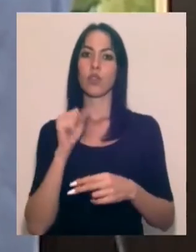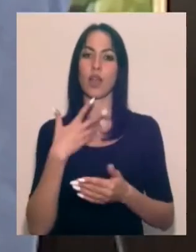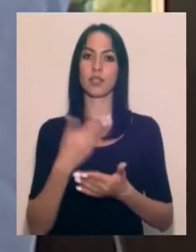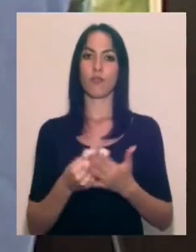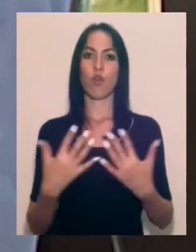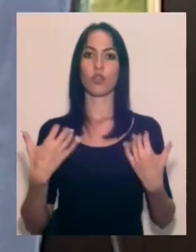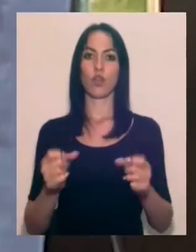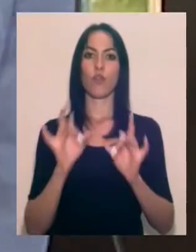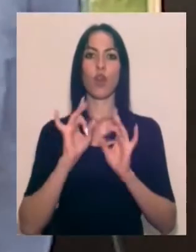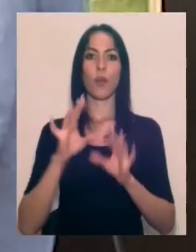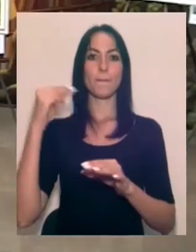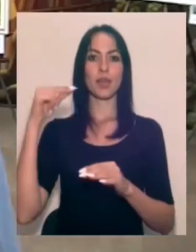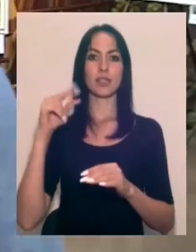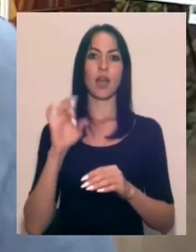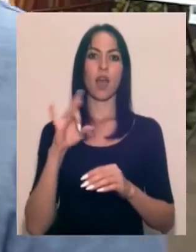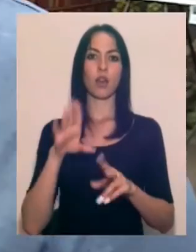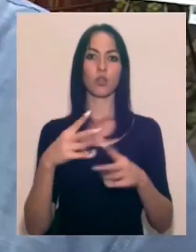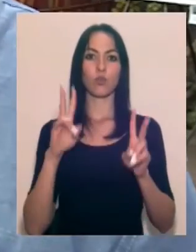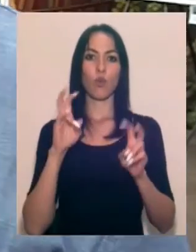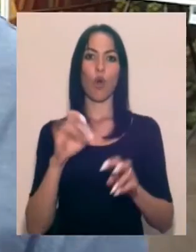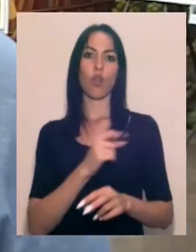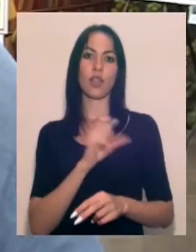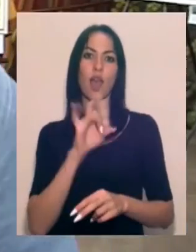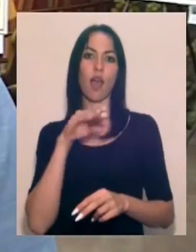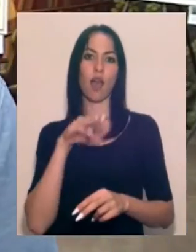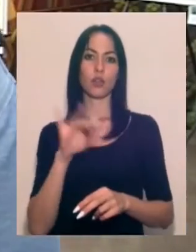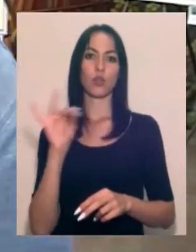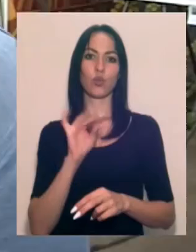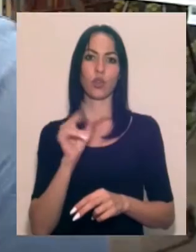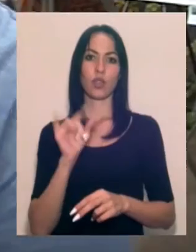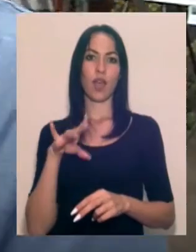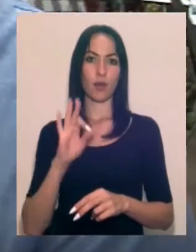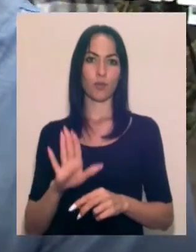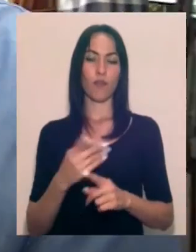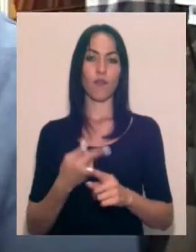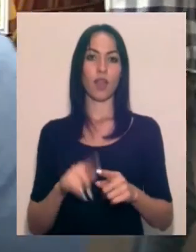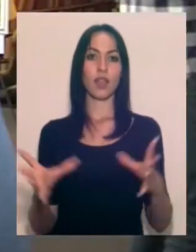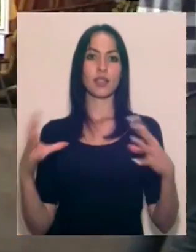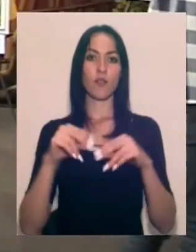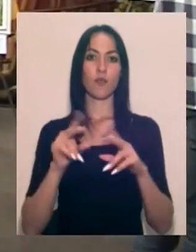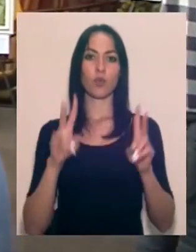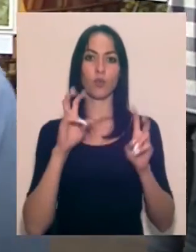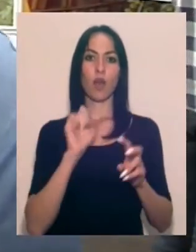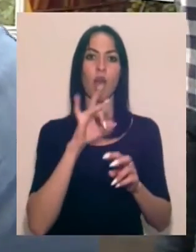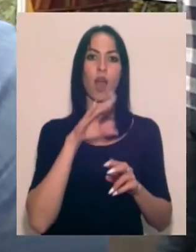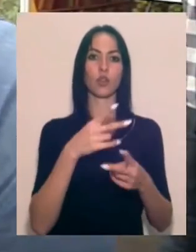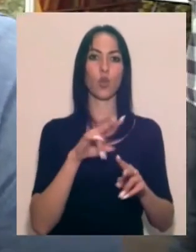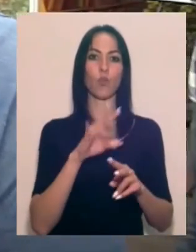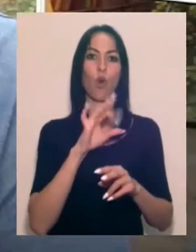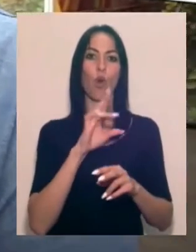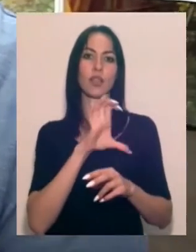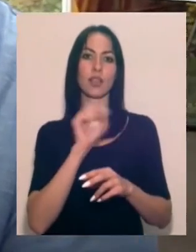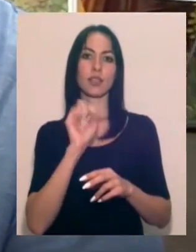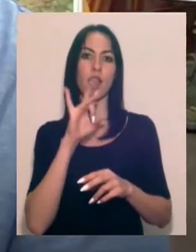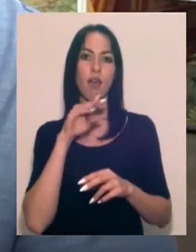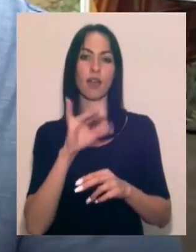розповів президент арт-клубу «Одеса-Арт» Юрій Карпов-Садовніков. Це совместний проєкт арт-клубу «Одеса-Арт» і Центру громадського здоров'я.